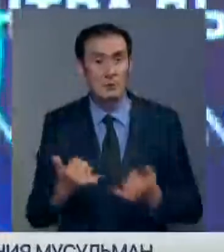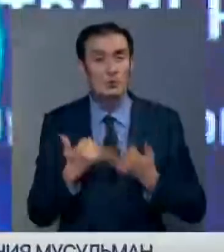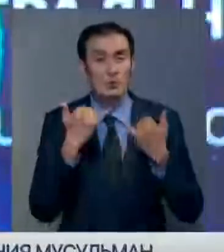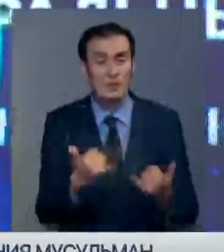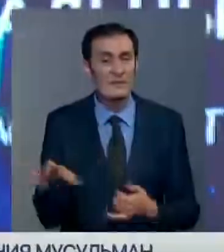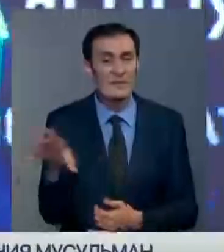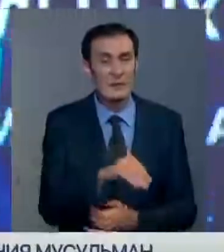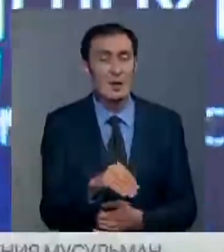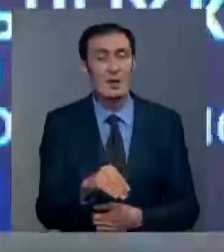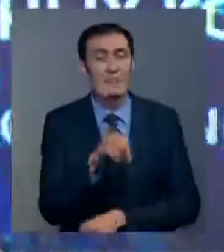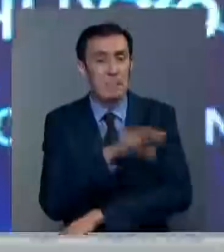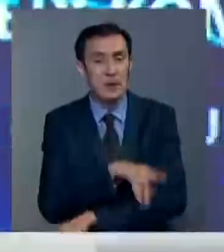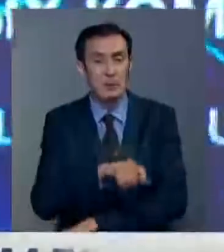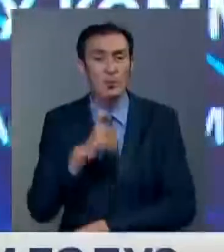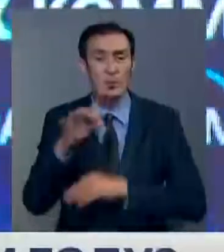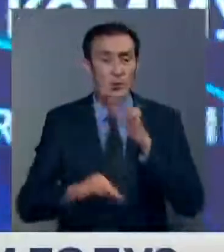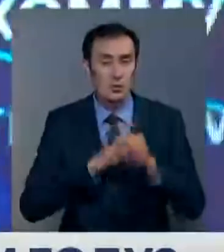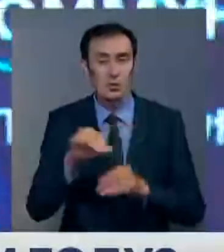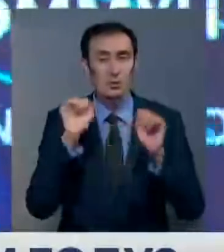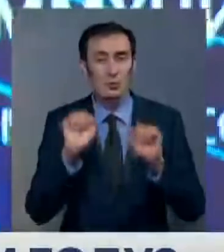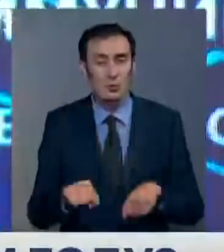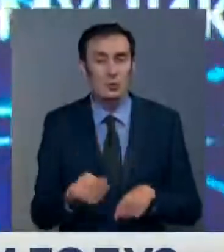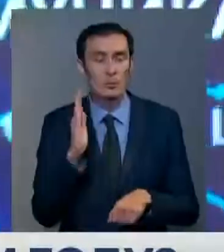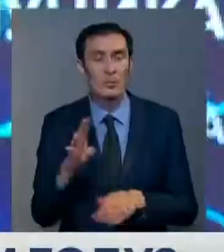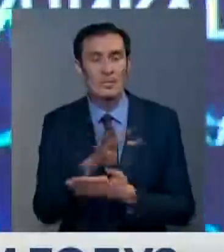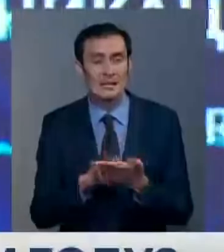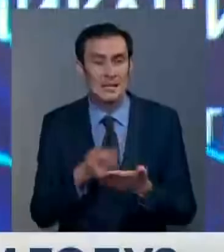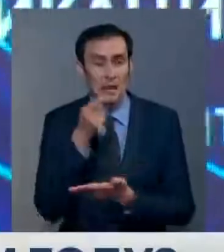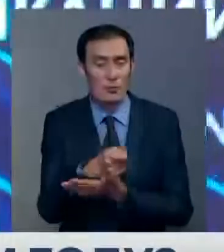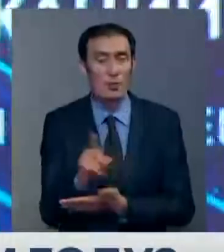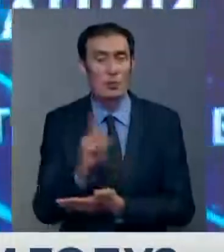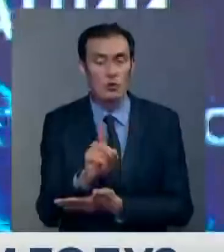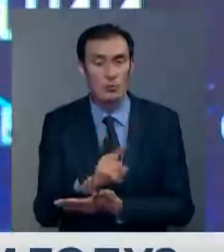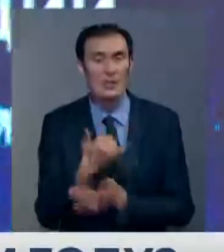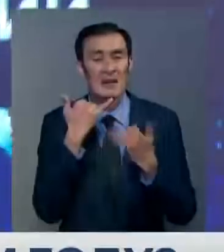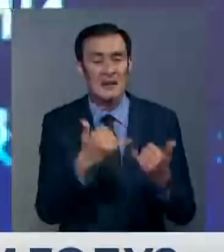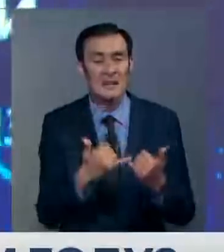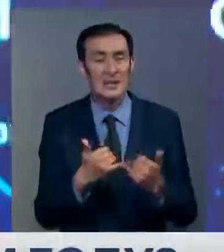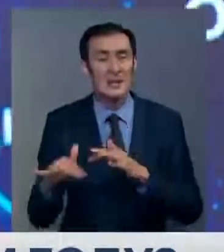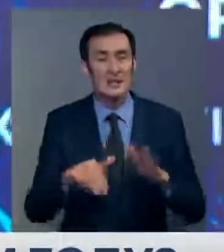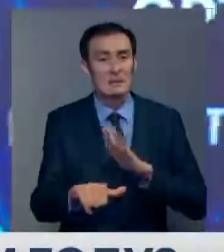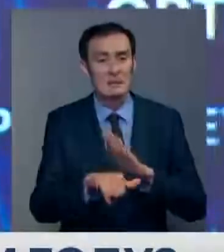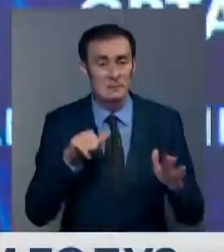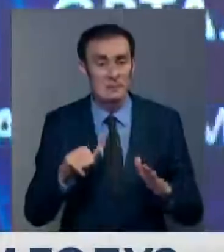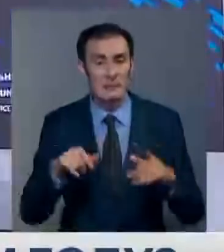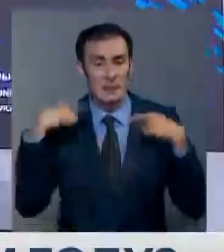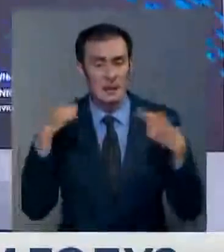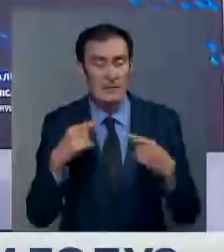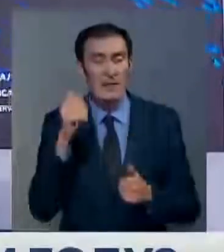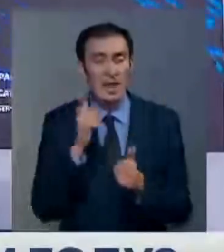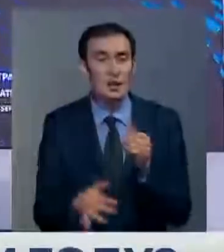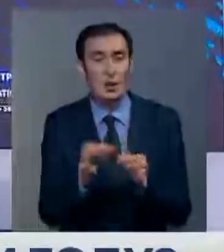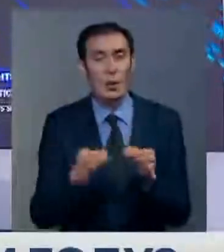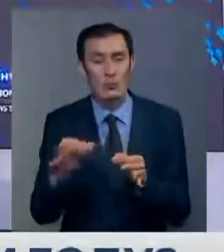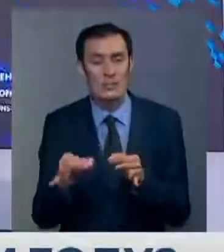нуждающимся. С сегодняшнего дня круглосуточно можно будет подать заявку для того, чтобы за вас провели ритуал жертвоприношения. В каждой